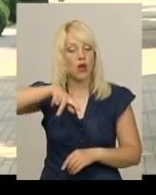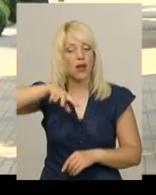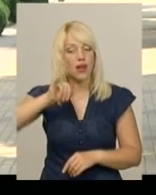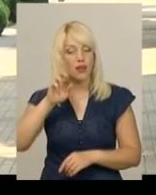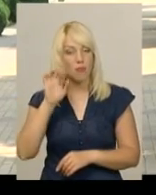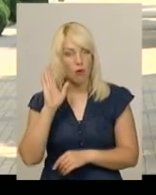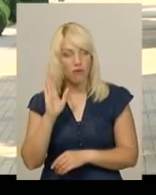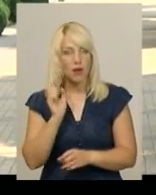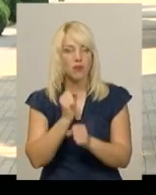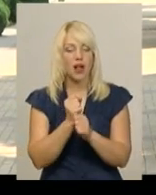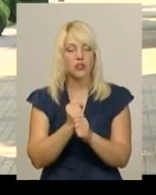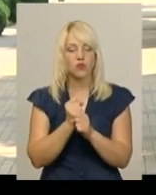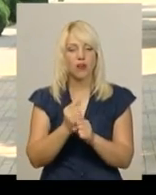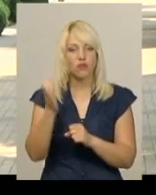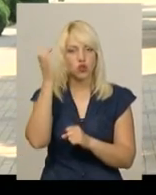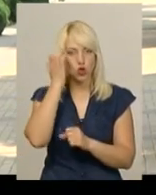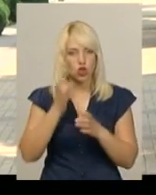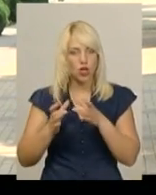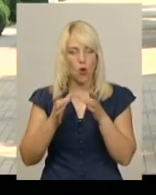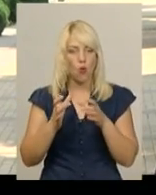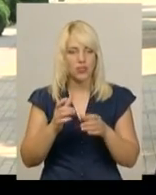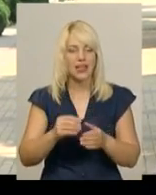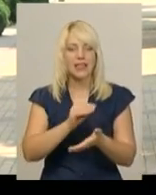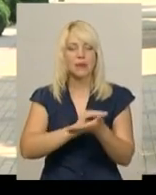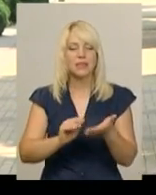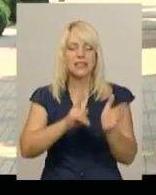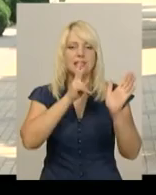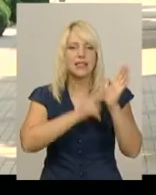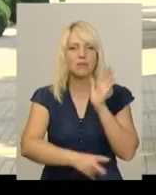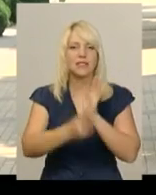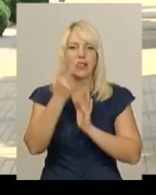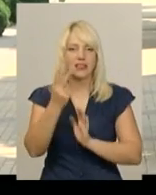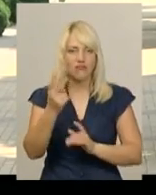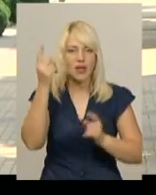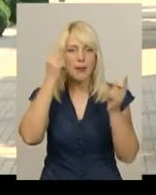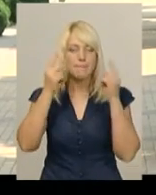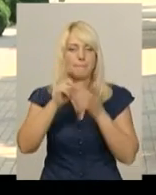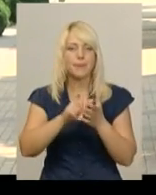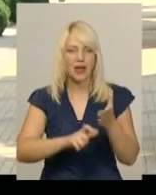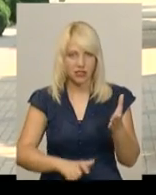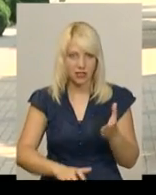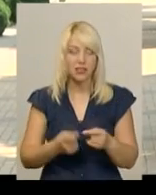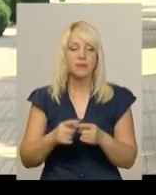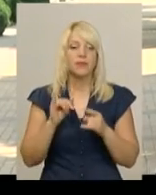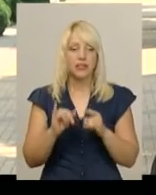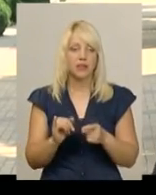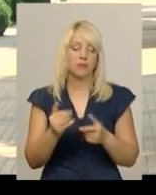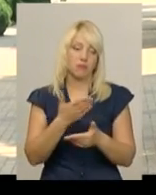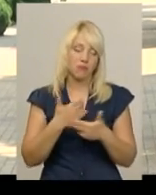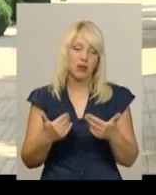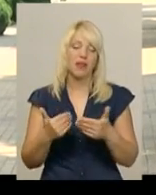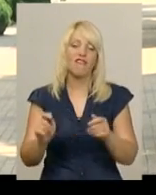острові» півтор року і написав 72 байки. Саму величезну кількість він написав власне в «Чорному острові». Тому ми